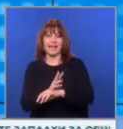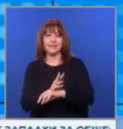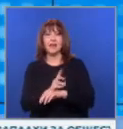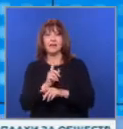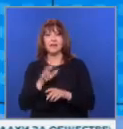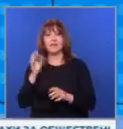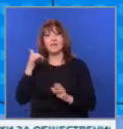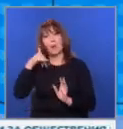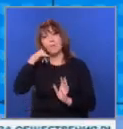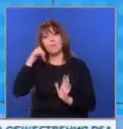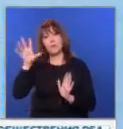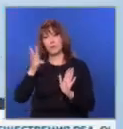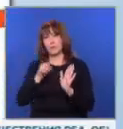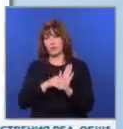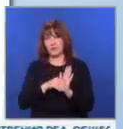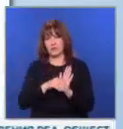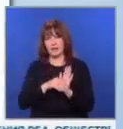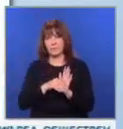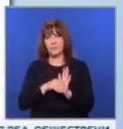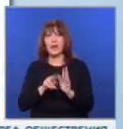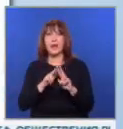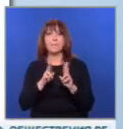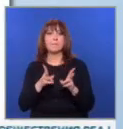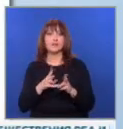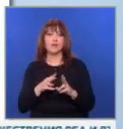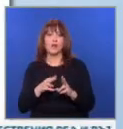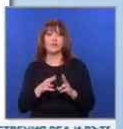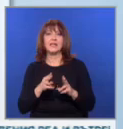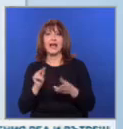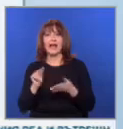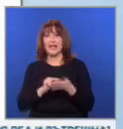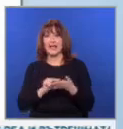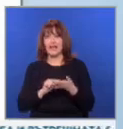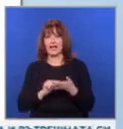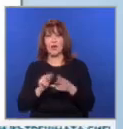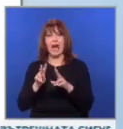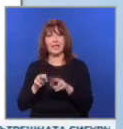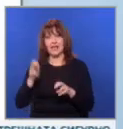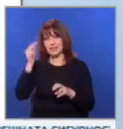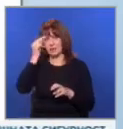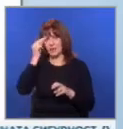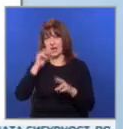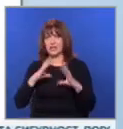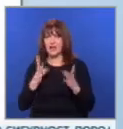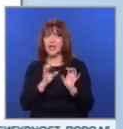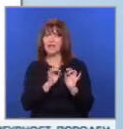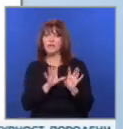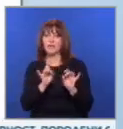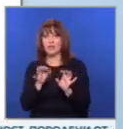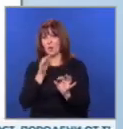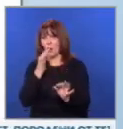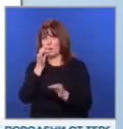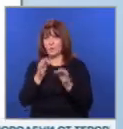и в мобилното приложение bntnews. Международните редактори на БНТ и анализатори от България и света информират,